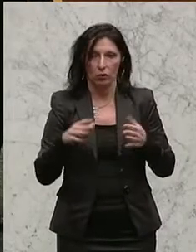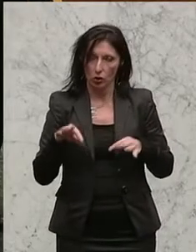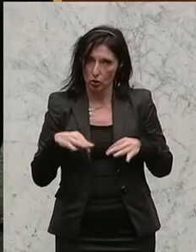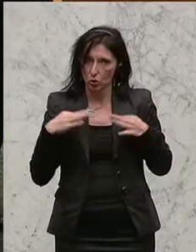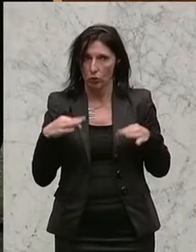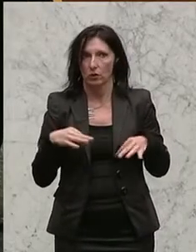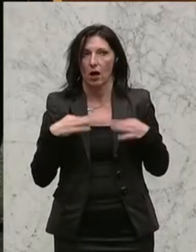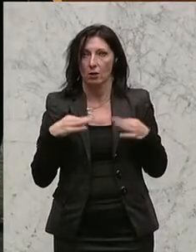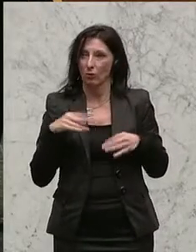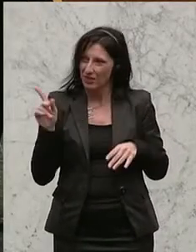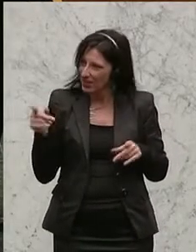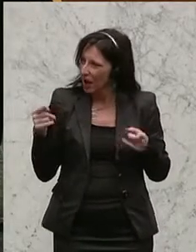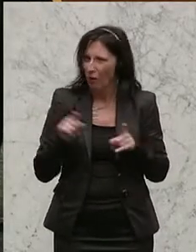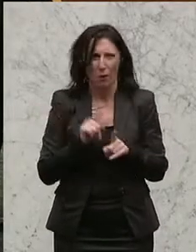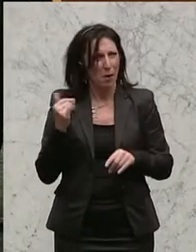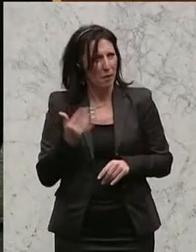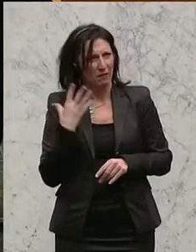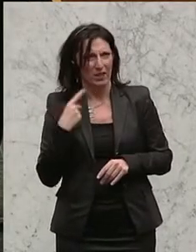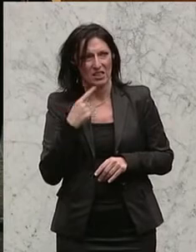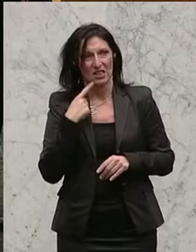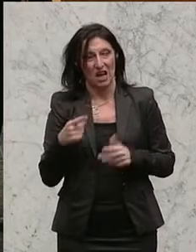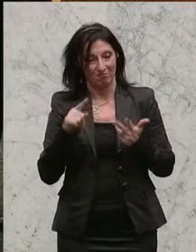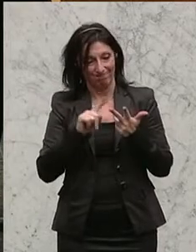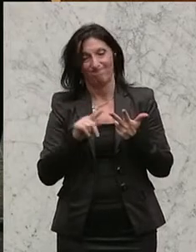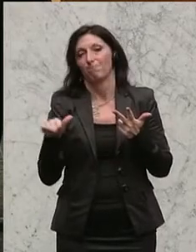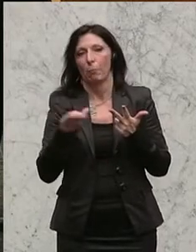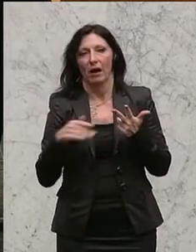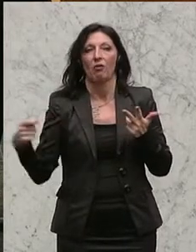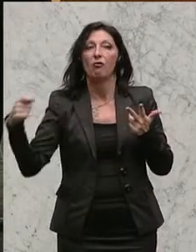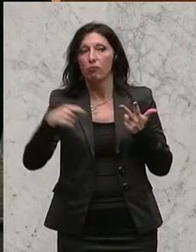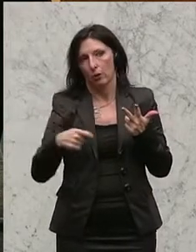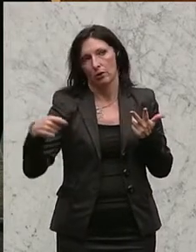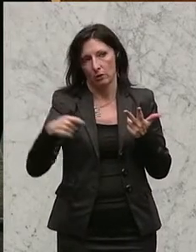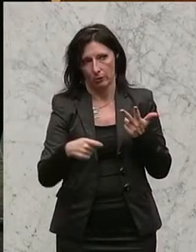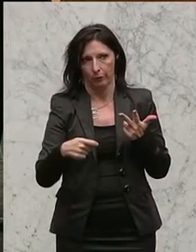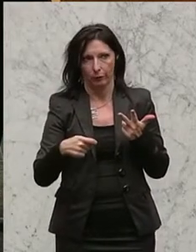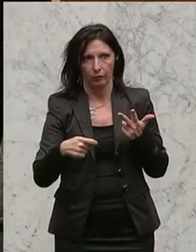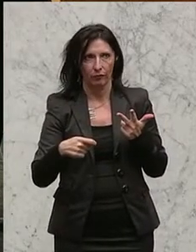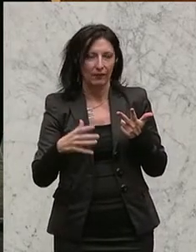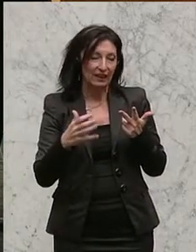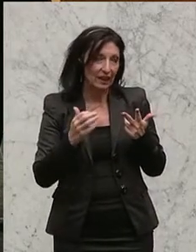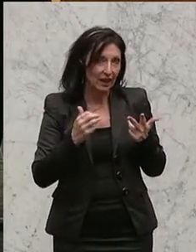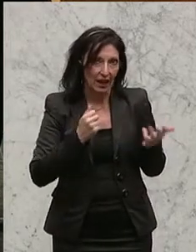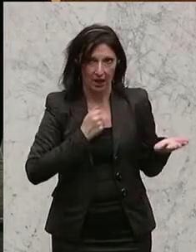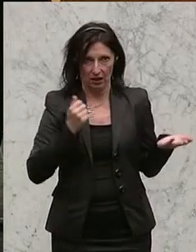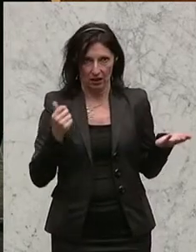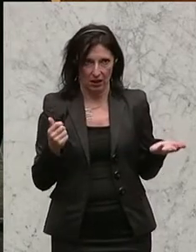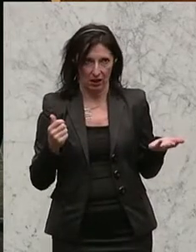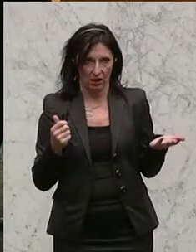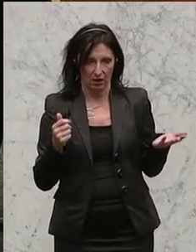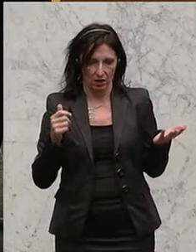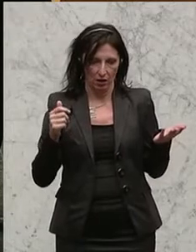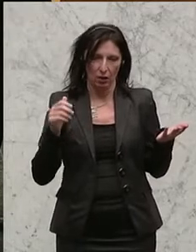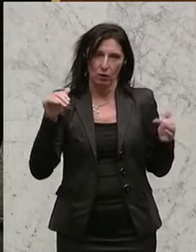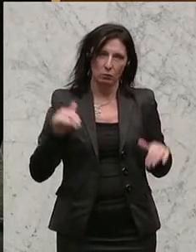das, was auch Sie immer wieder ansprechen, im Bereich der Förderungen, Herr Bundesminister. Es müssen endlich einmal alle